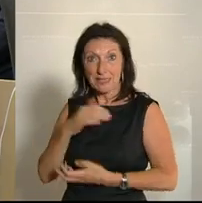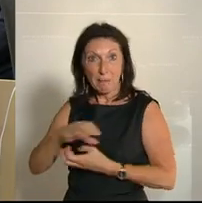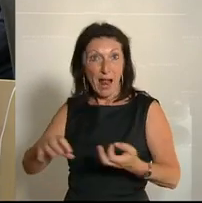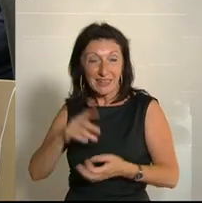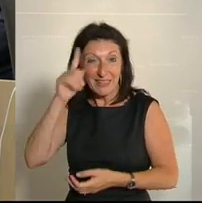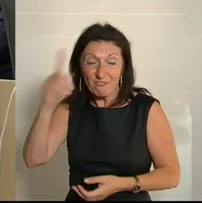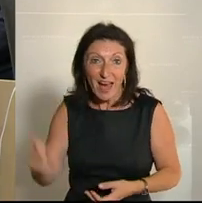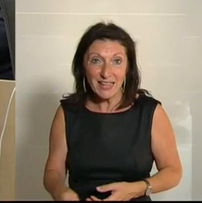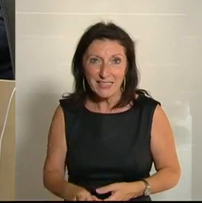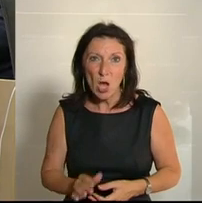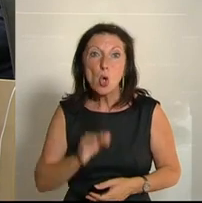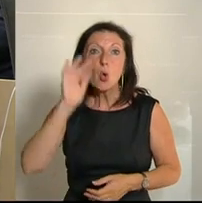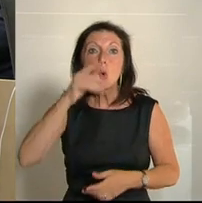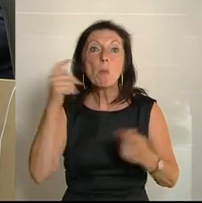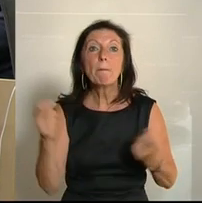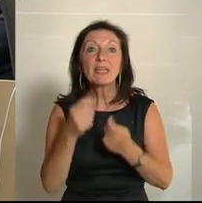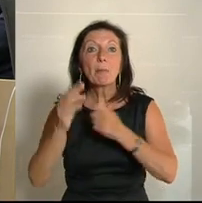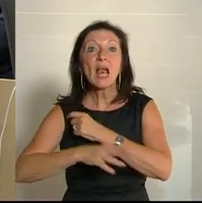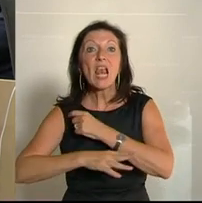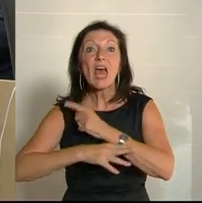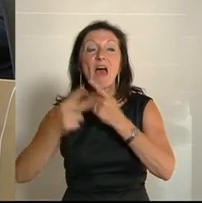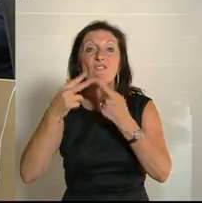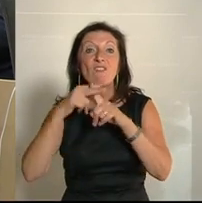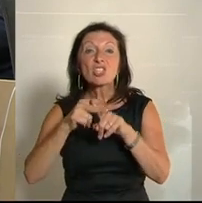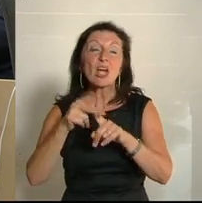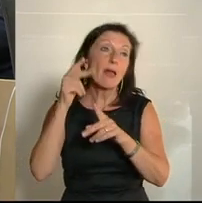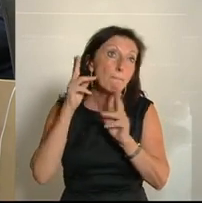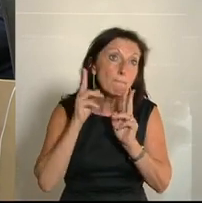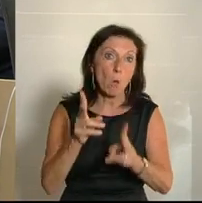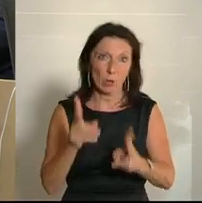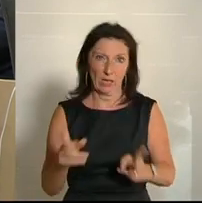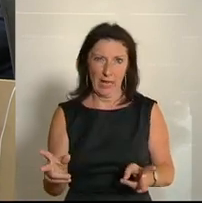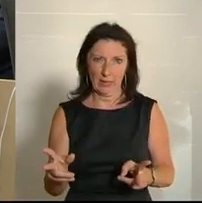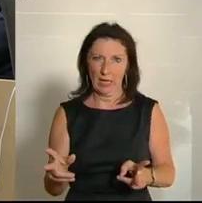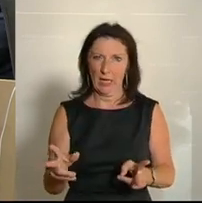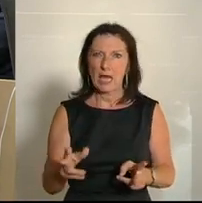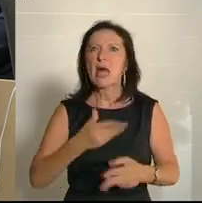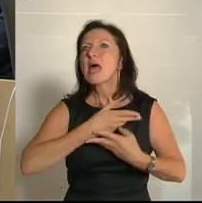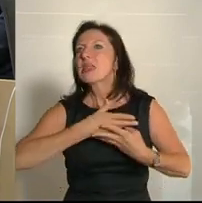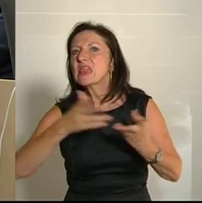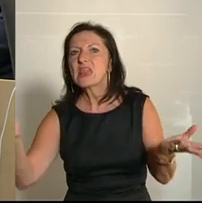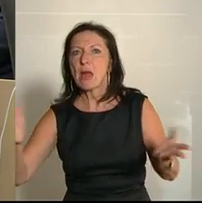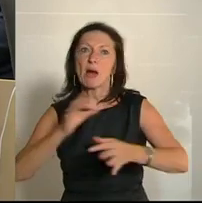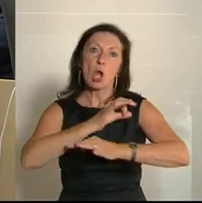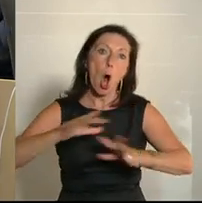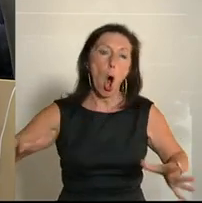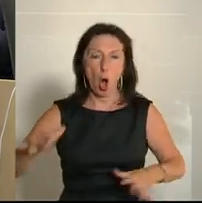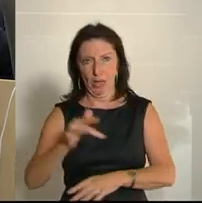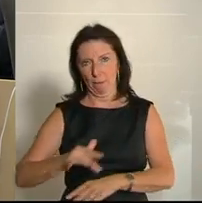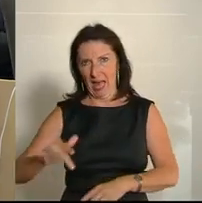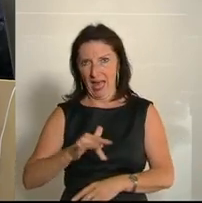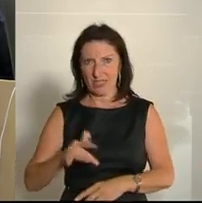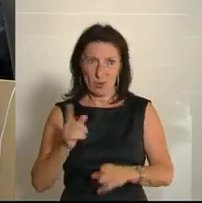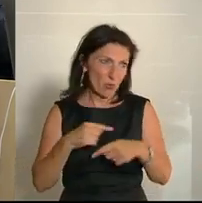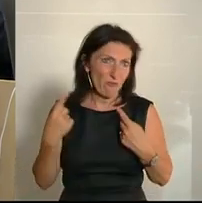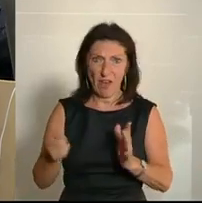Wir wissen, dass die überbetriebliche Lehrwerkstätte ganz einfach eine Möglichkeit ist, dass niemand auf der Strecke zurückbleibt. Und das ist das, was wir